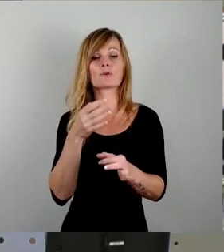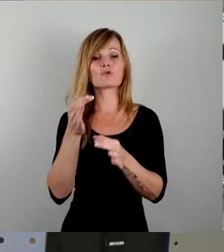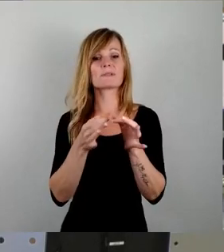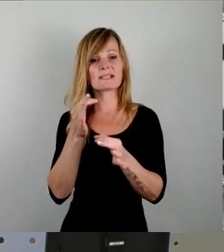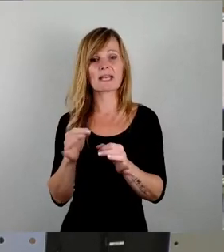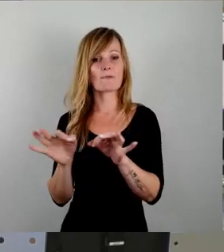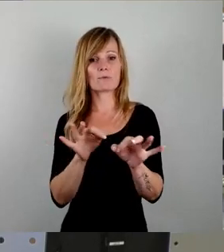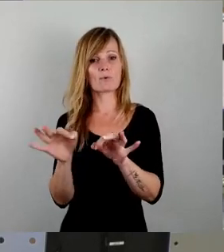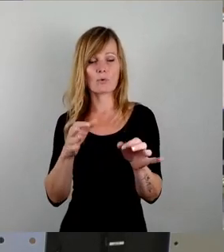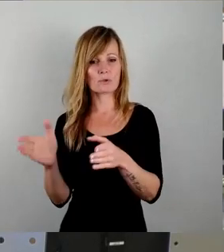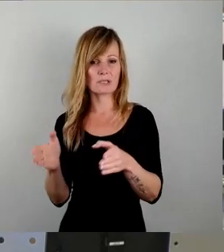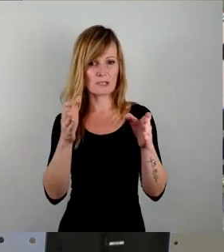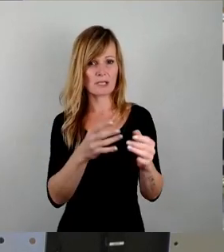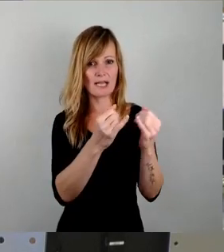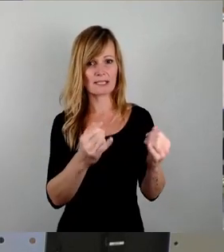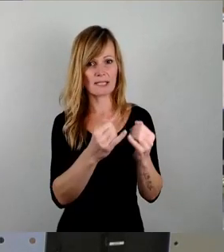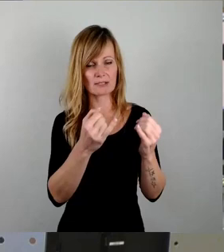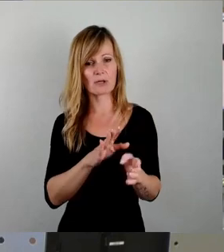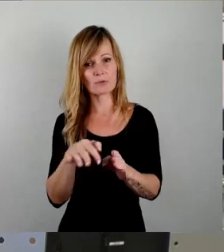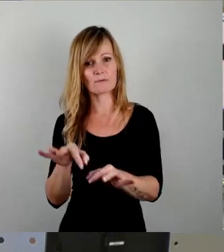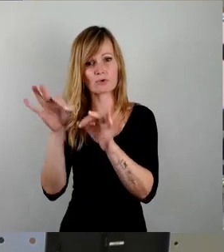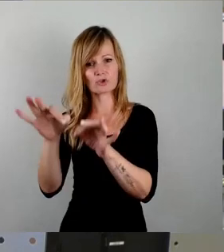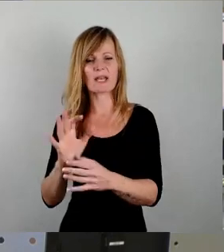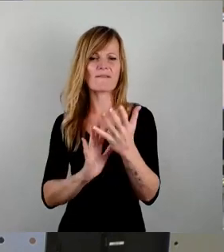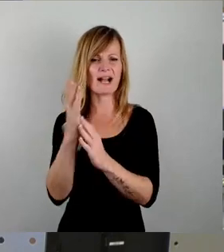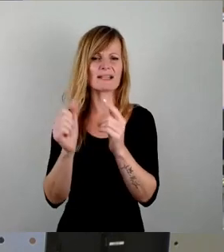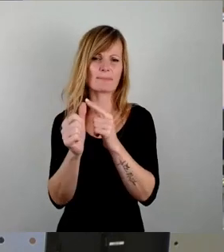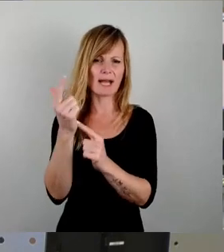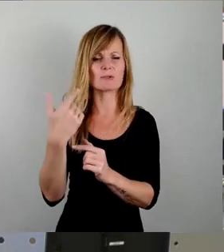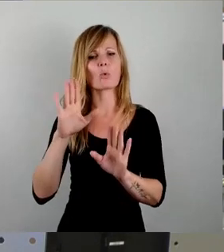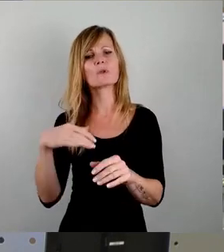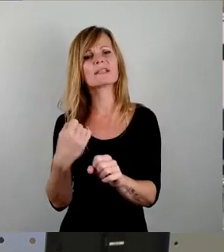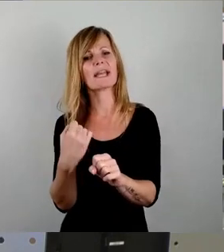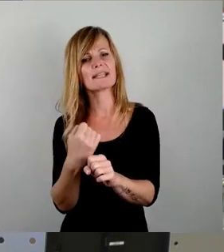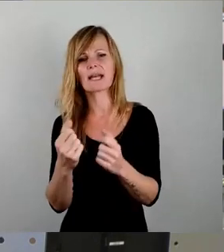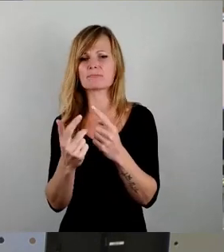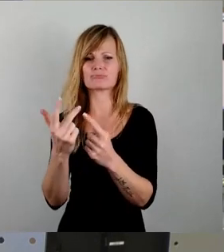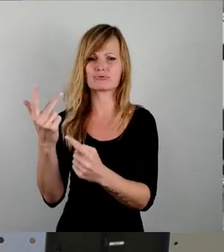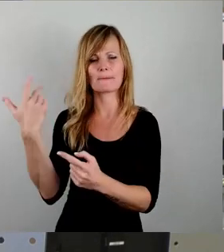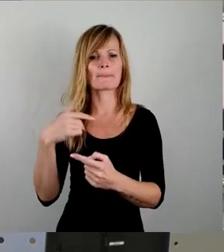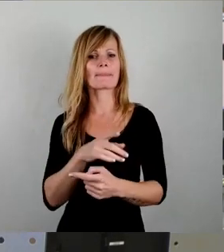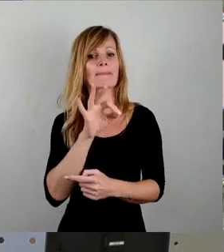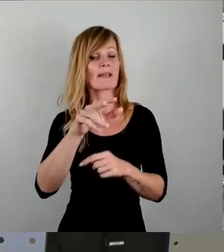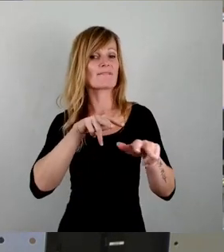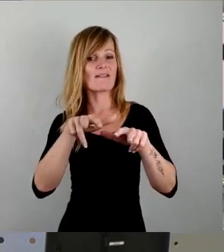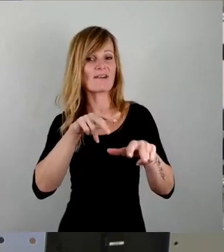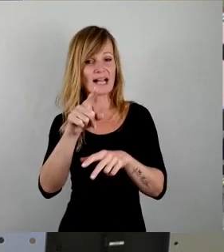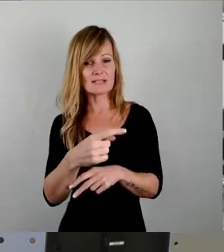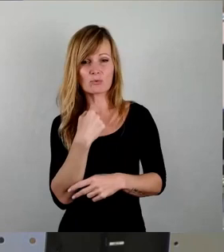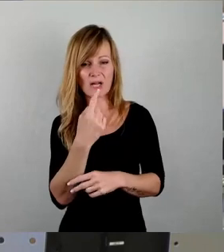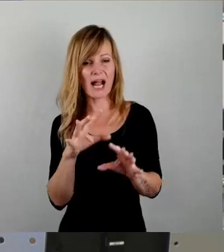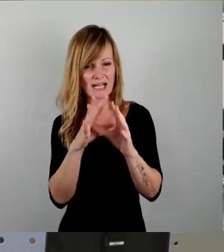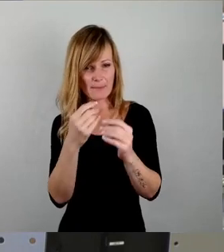Ausweichführungsstelle, Waldbrand, etc. Etc. Untätigkeit können wir der Verwaltung nicht pauschal